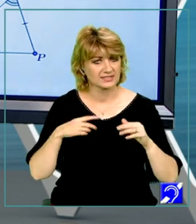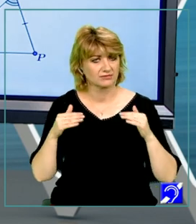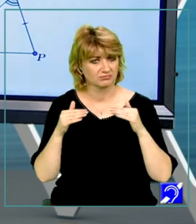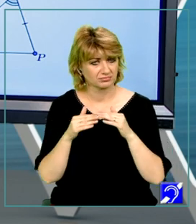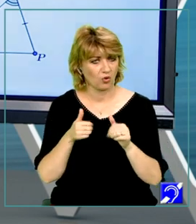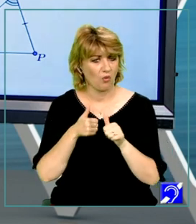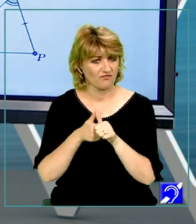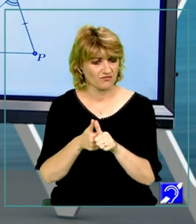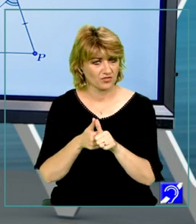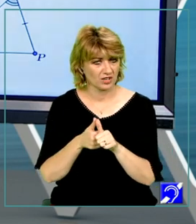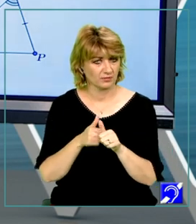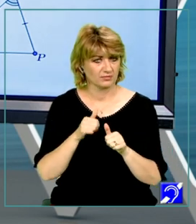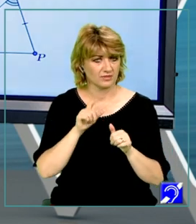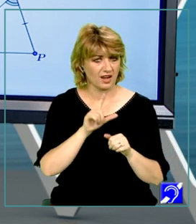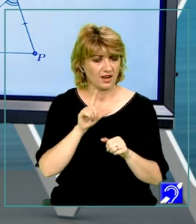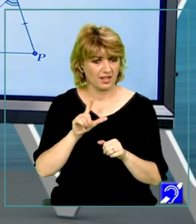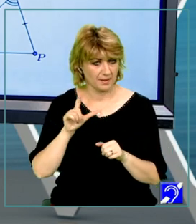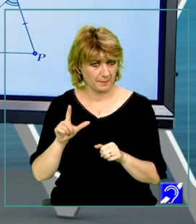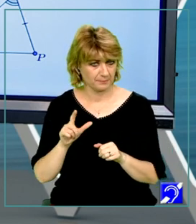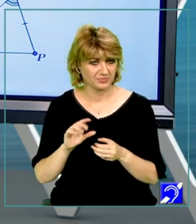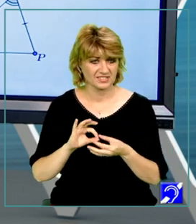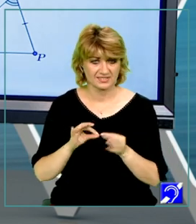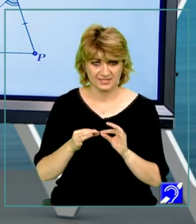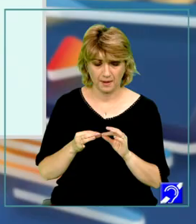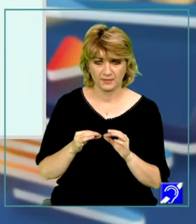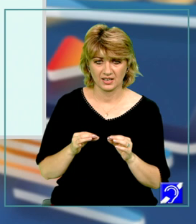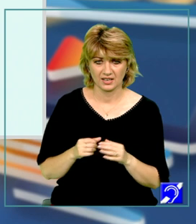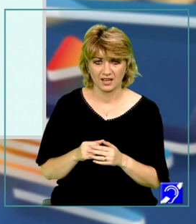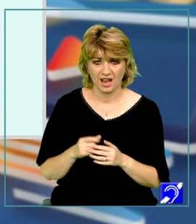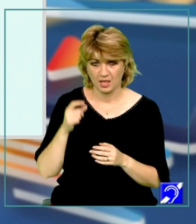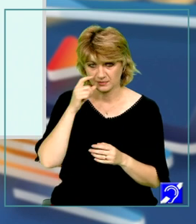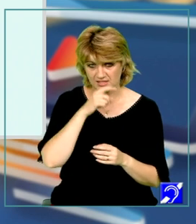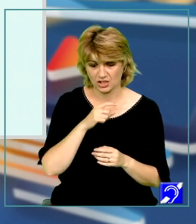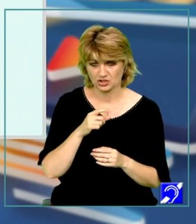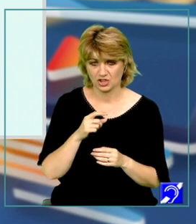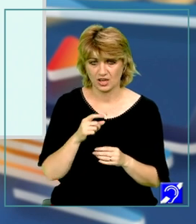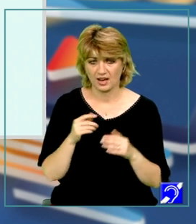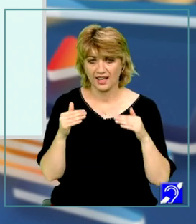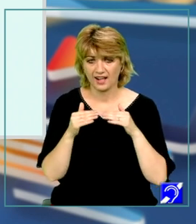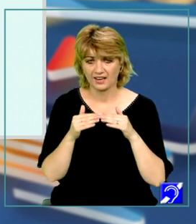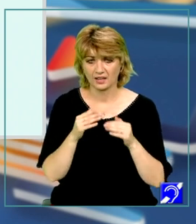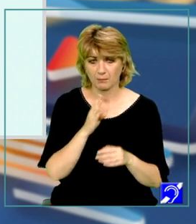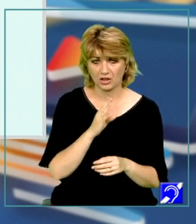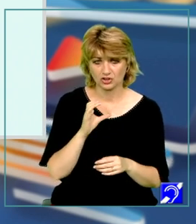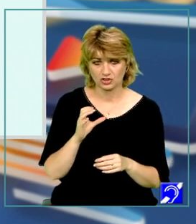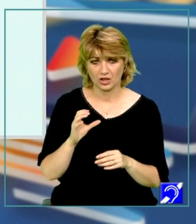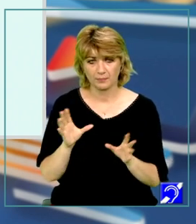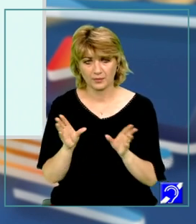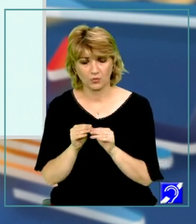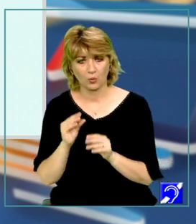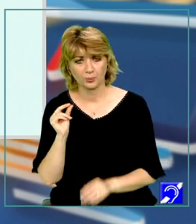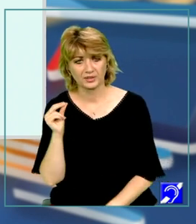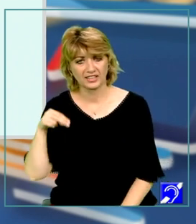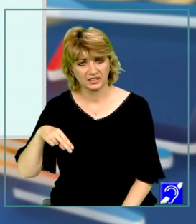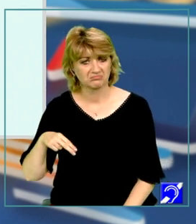conform cazului latură, latură, latură, înseamnă că lipsește congruența B, C congruent